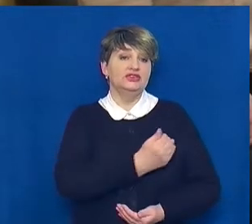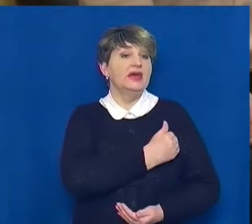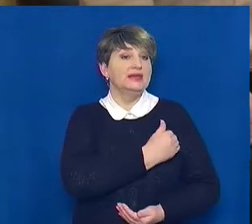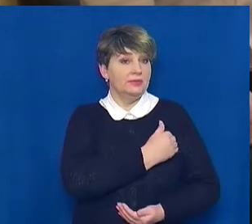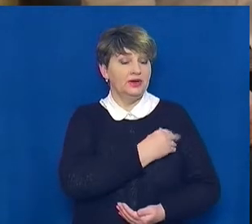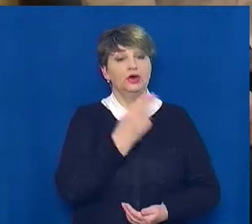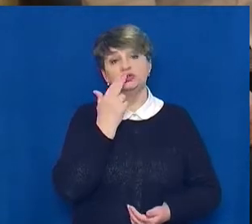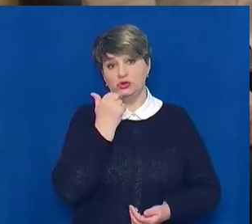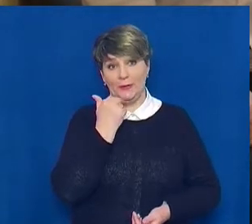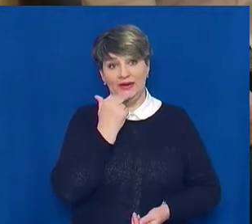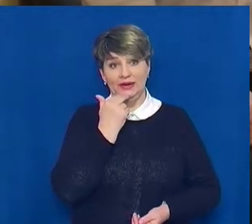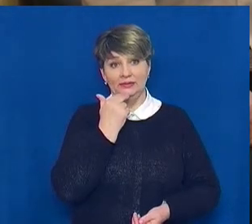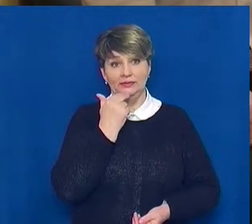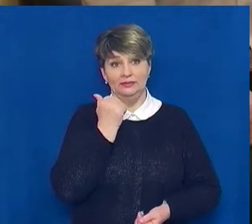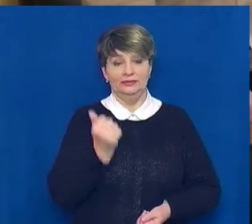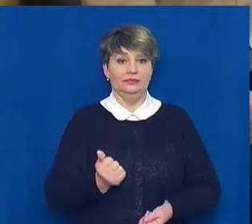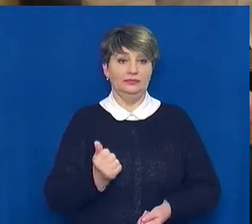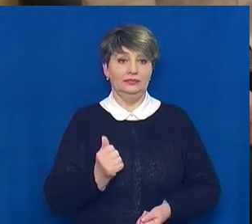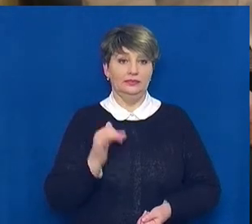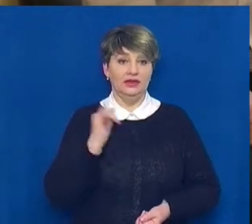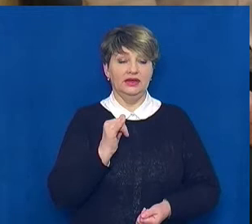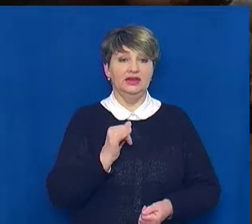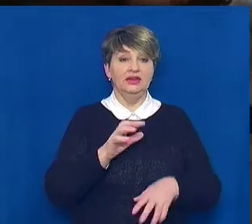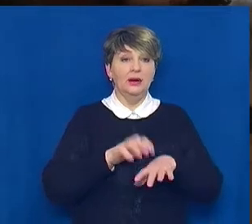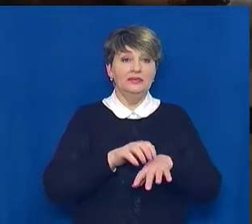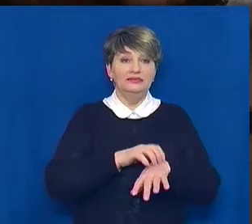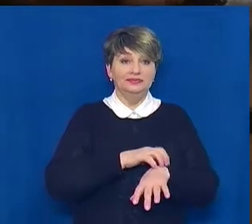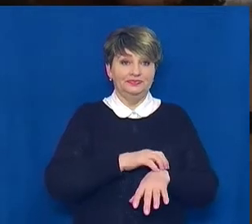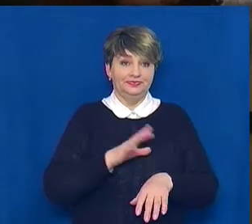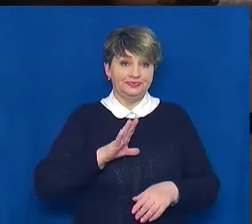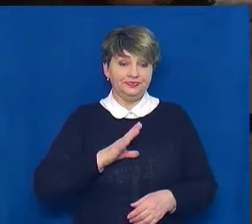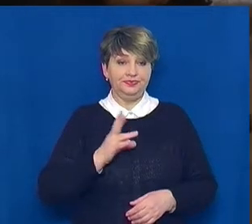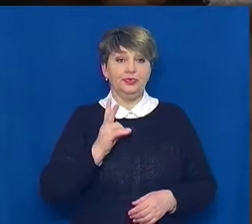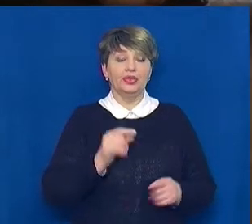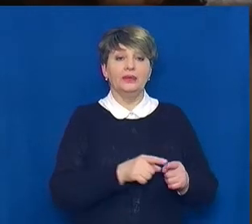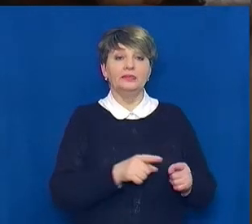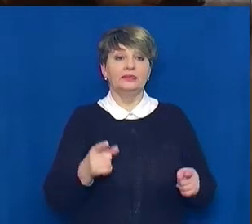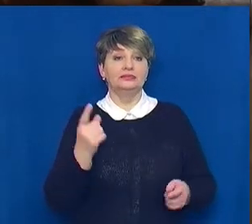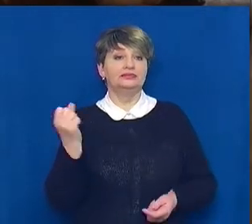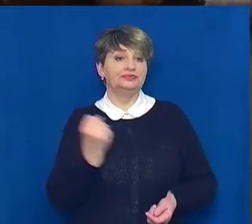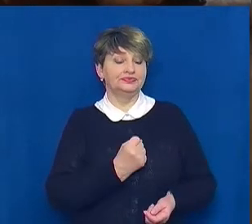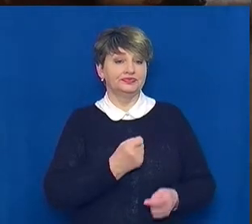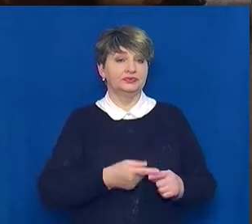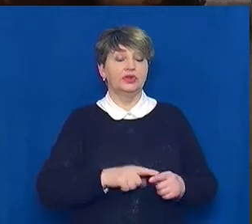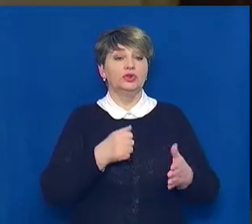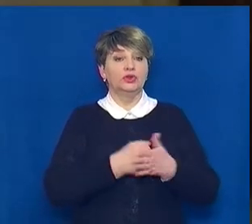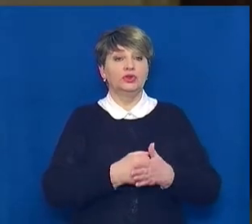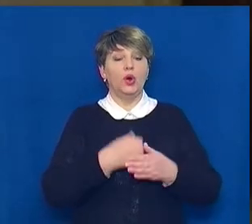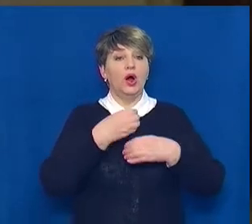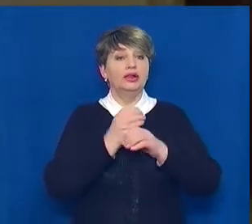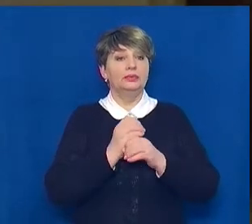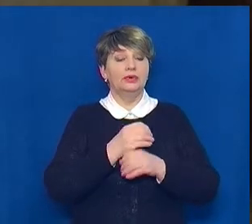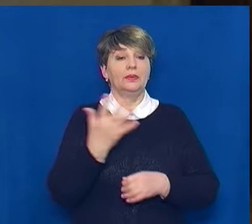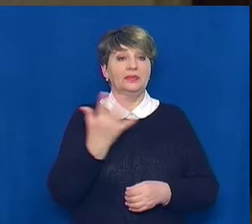сопельки, висип на шкірі був. Упродовж минулого тижня до педіатричної амбулаторії 5-го